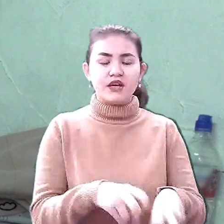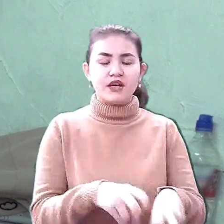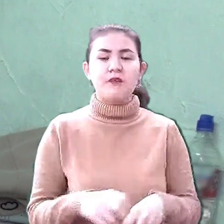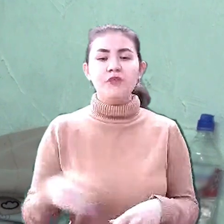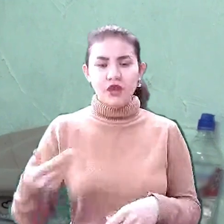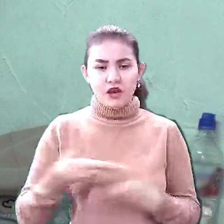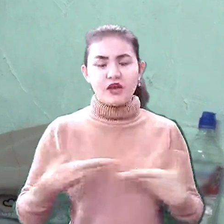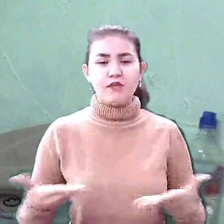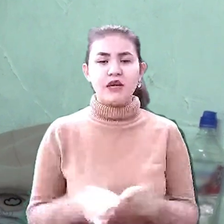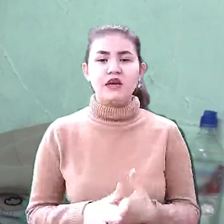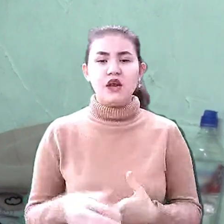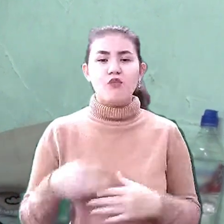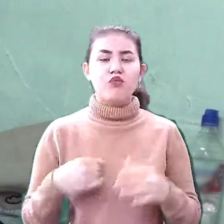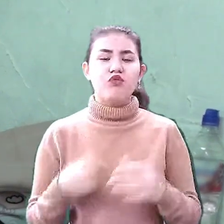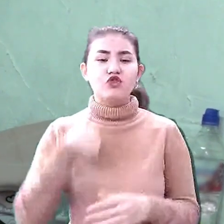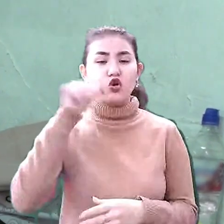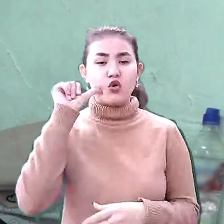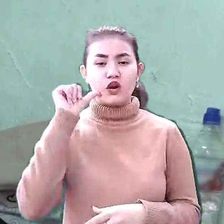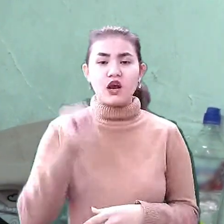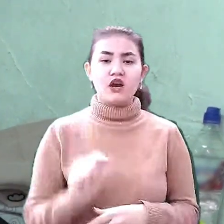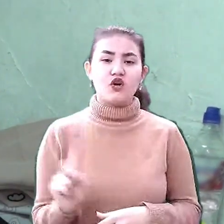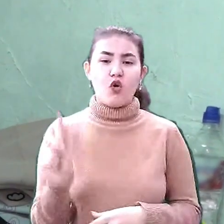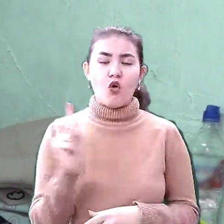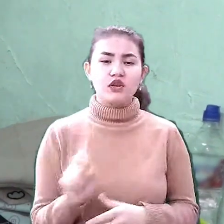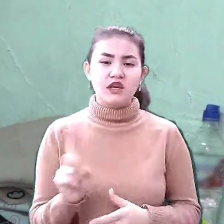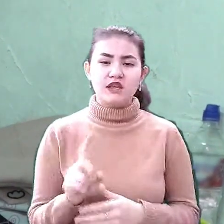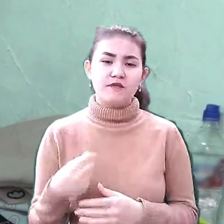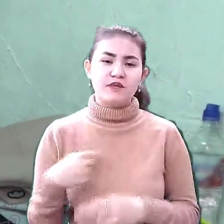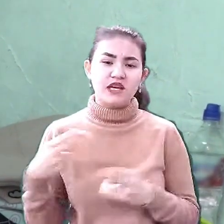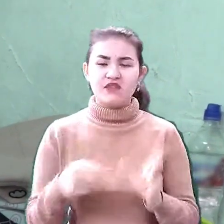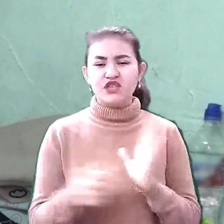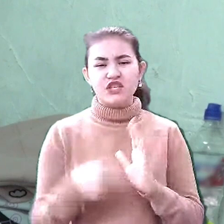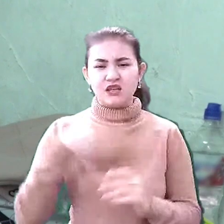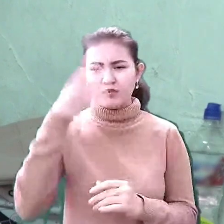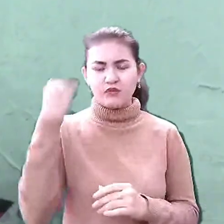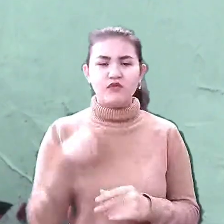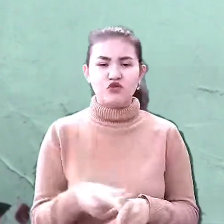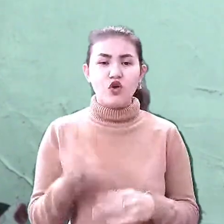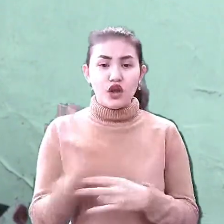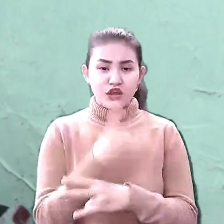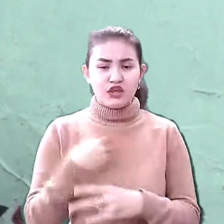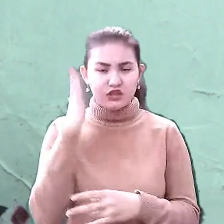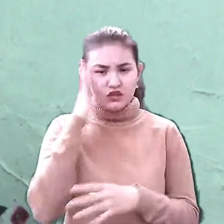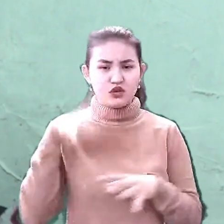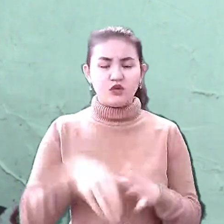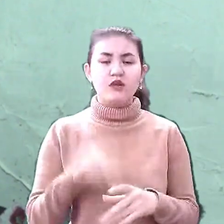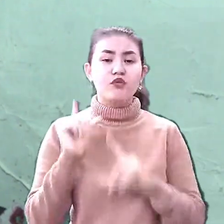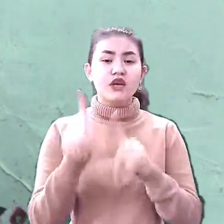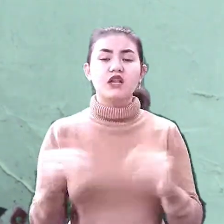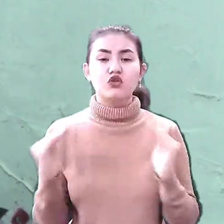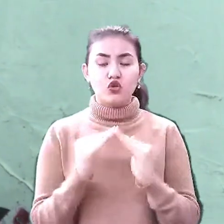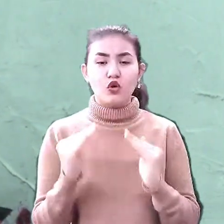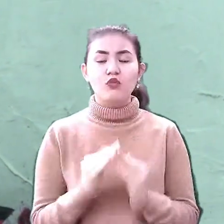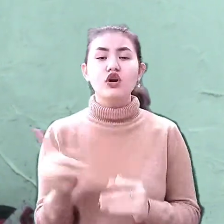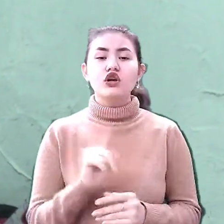вчора годину сім, але чи в шість, не пам'ятаю точно, ми цю нічу тут ночували. Поїхали додому, щоб